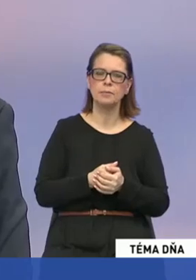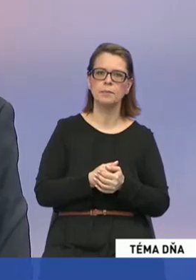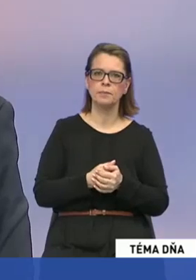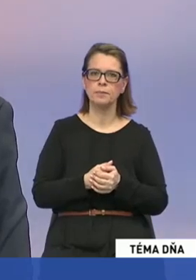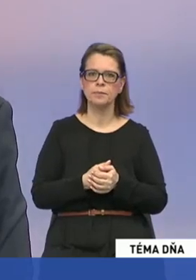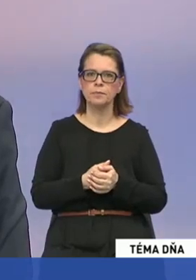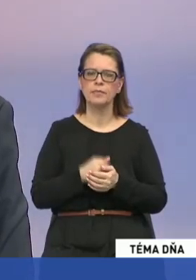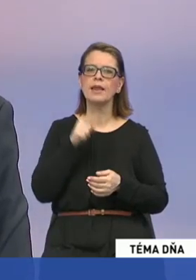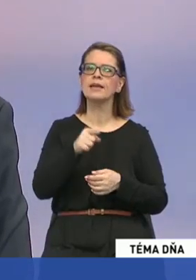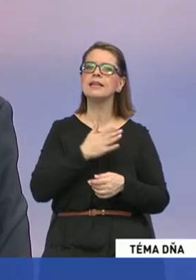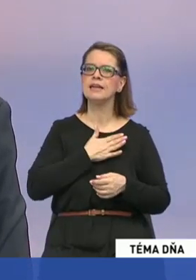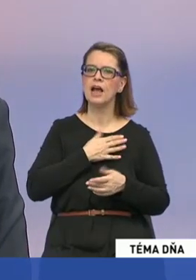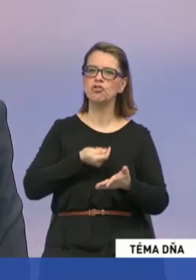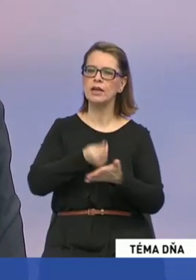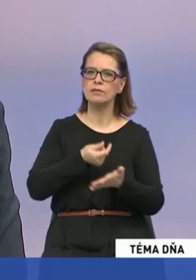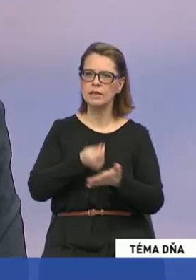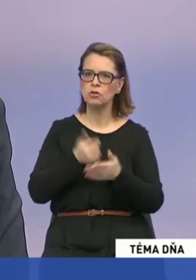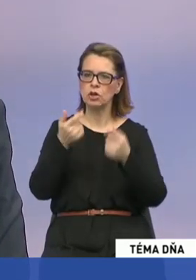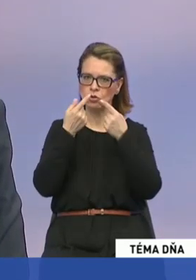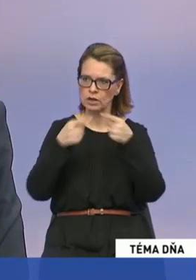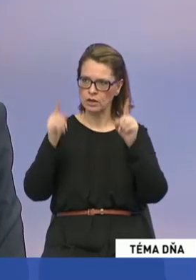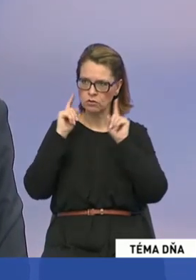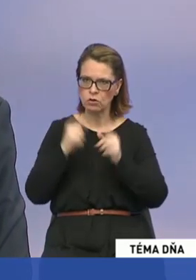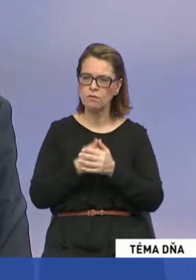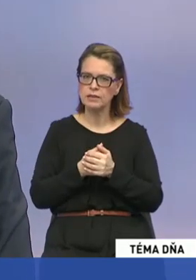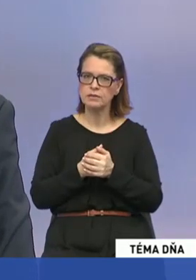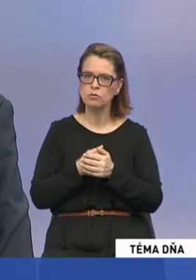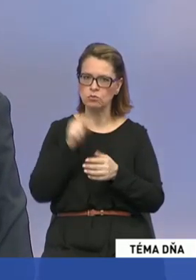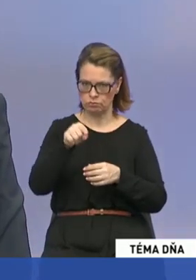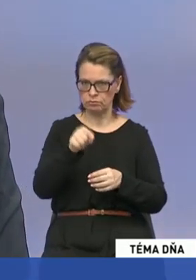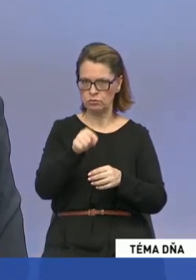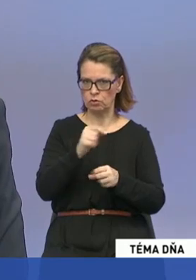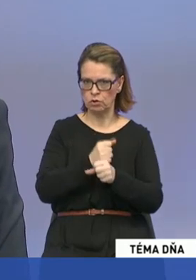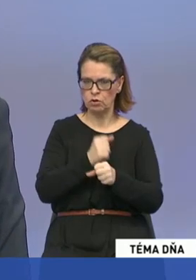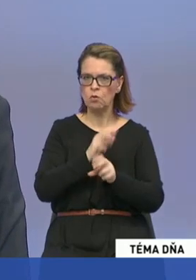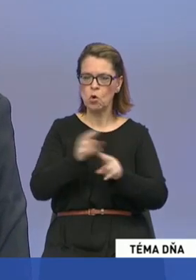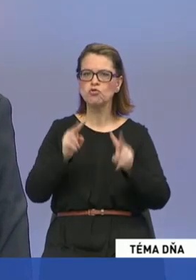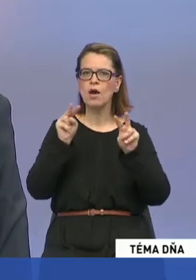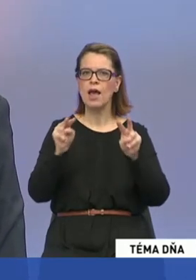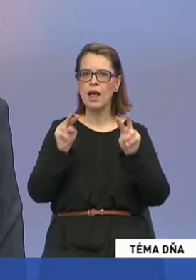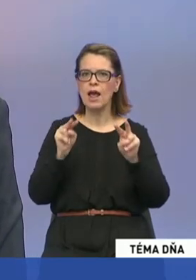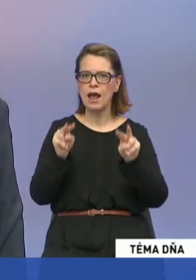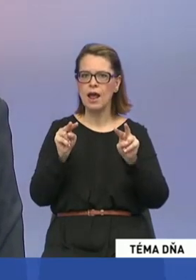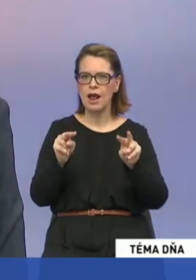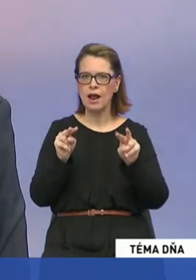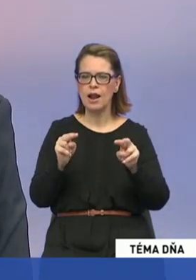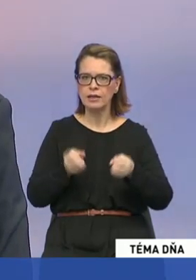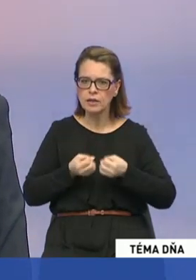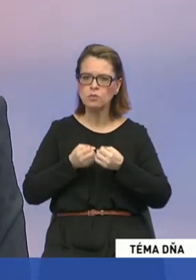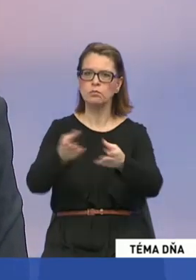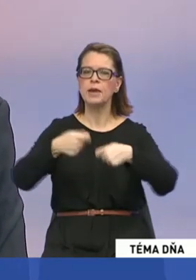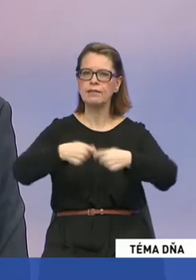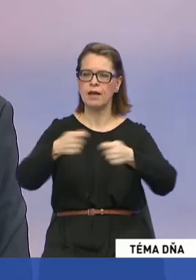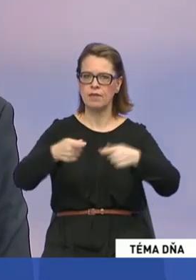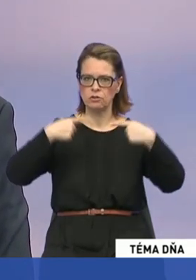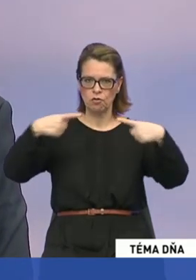tí naši investóri, ktorí na Slovensku zainvestovali do nových zdrojov, tak môžu tú elektrínu pustiť niekam von alebo predať na